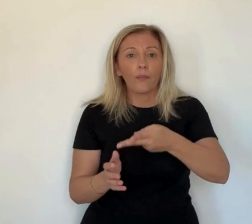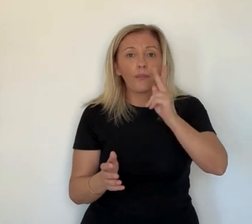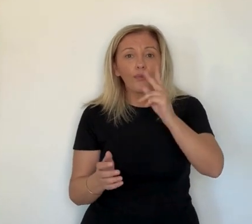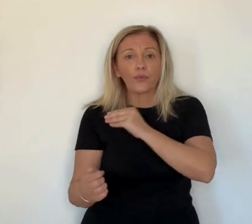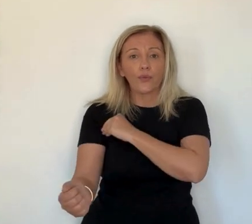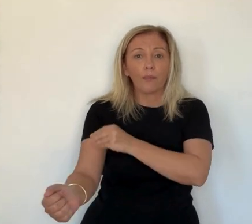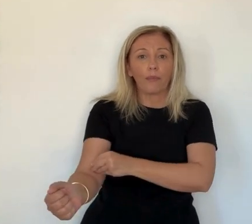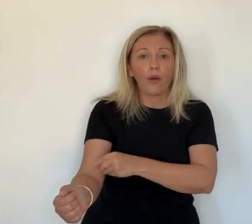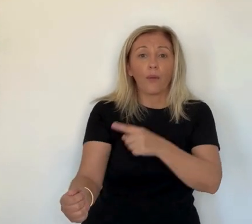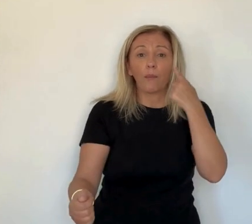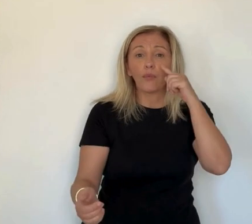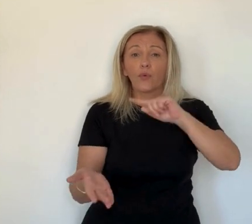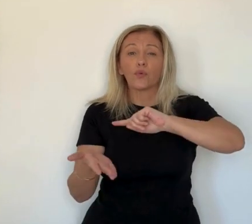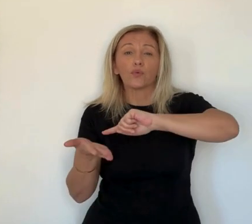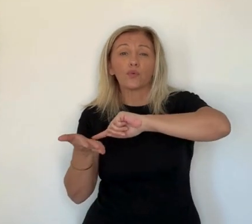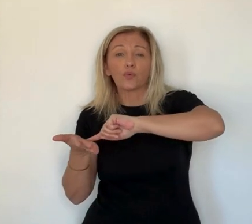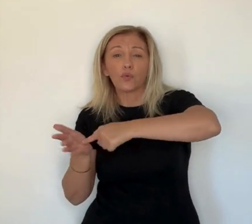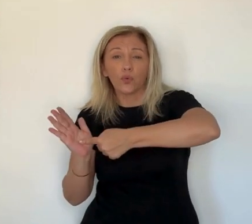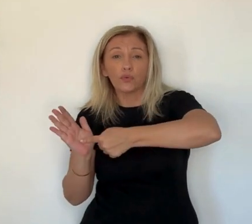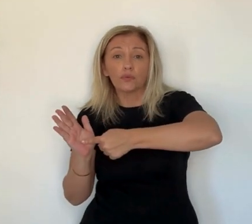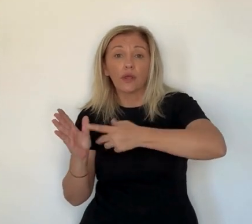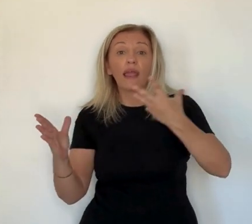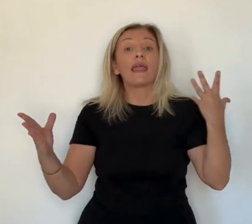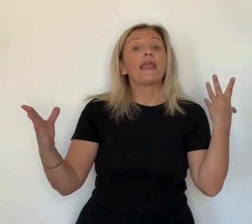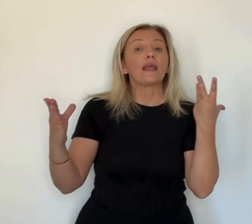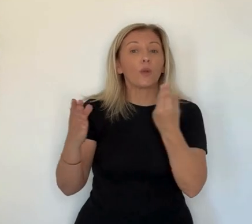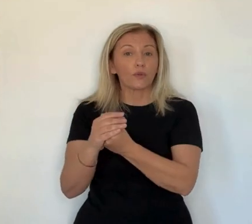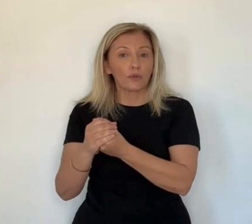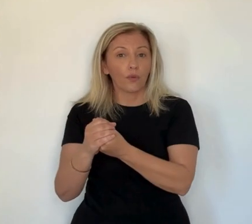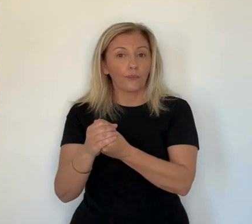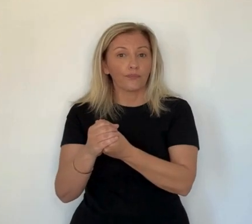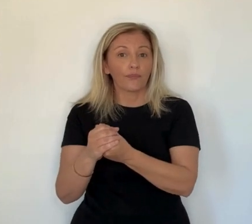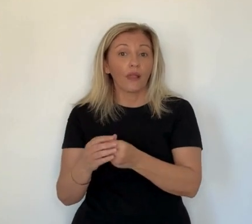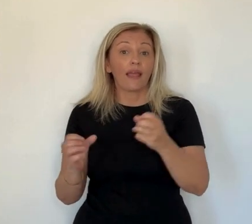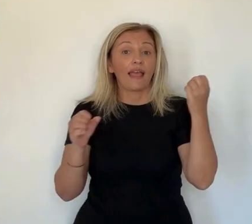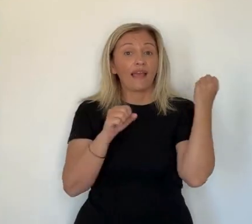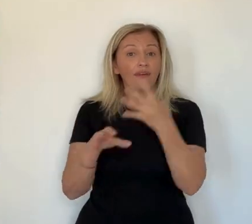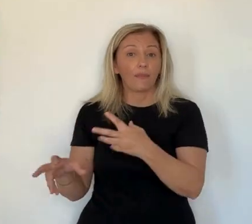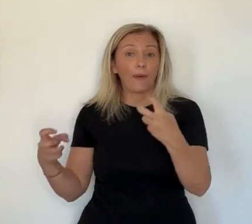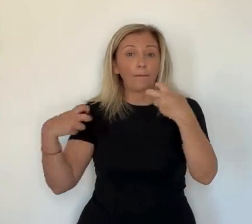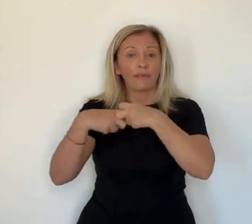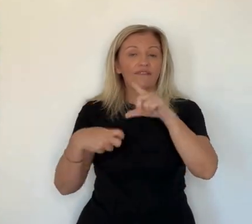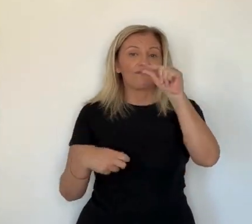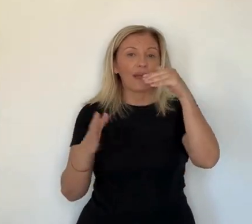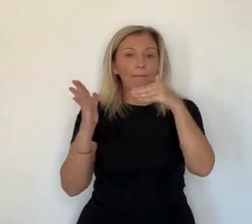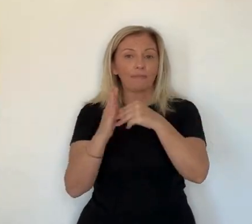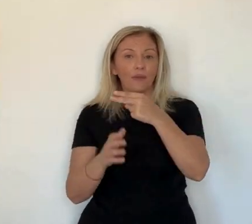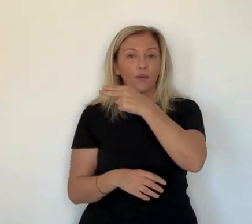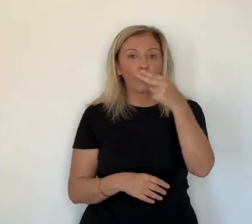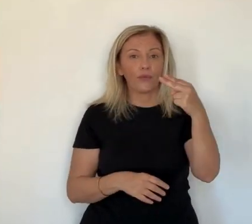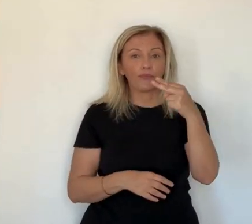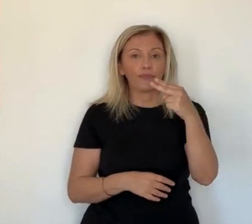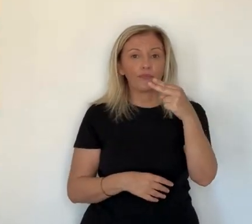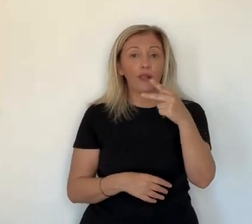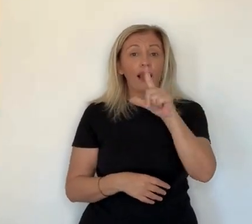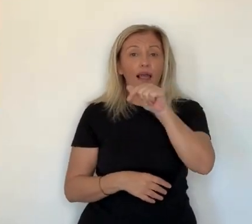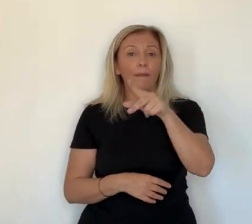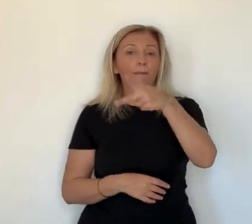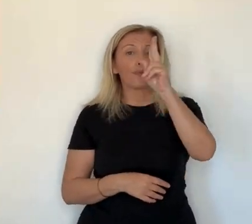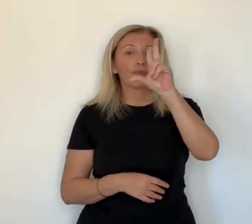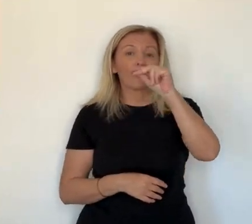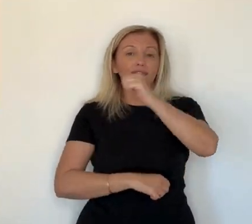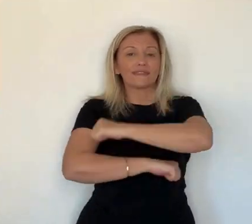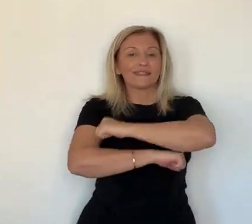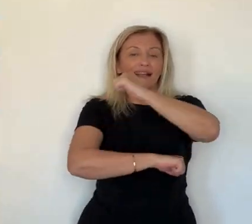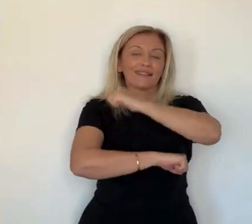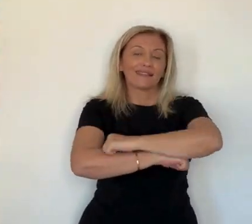succès. Donc oui, la CAB va s'engager encore plus fortement dans un avenir dans le sport pour tous et dans tout ce qui est inclusion. Coût total de l'opération, 20